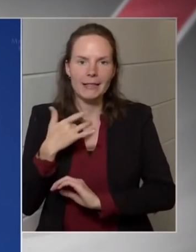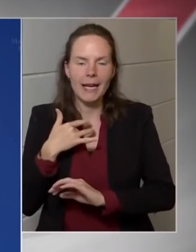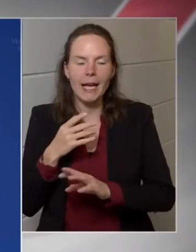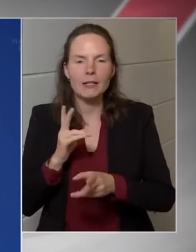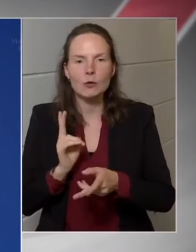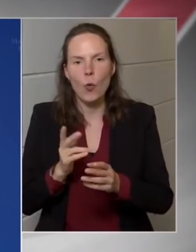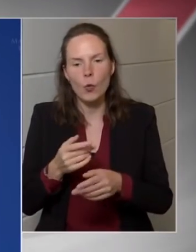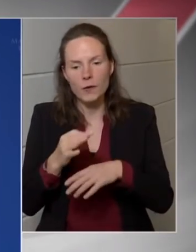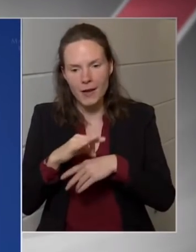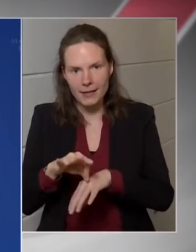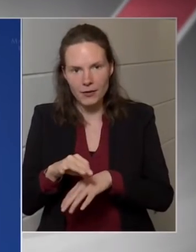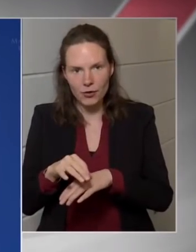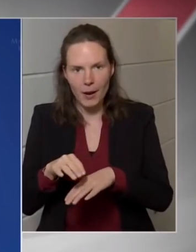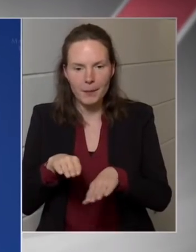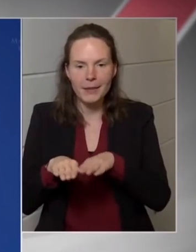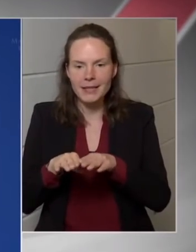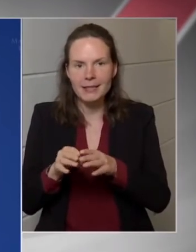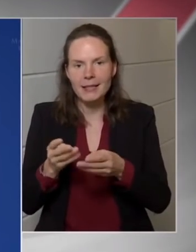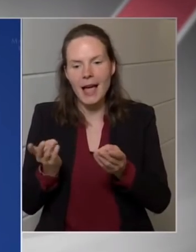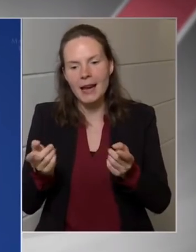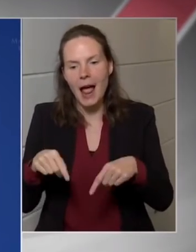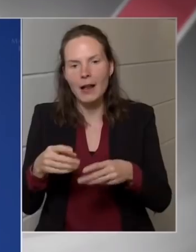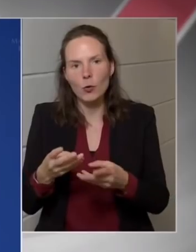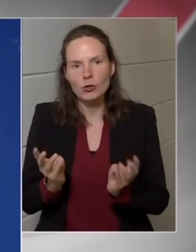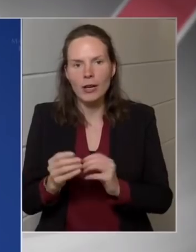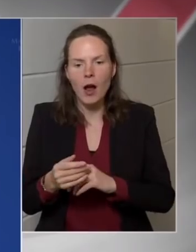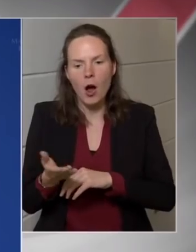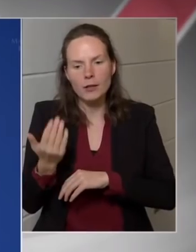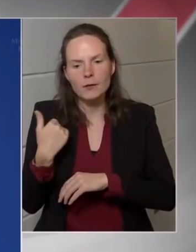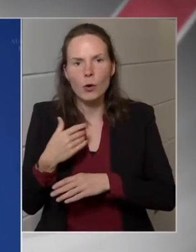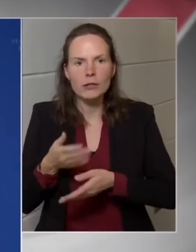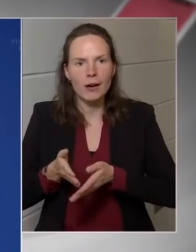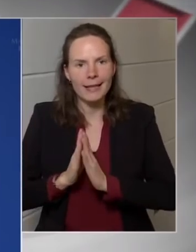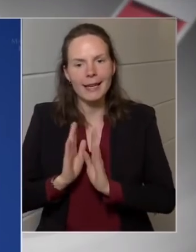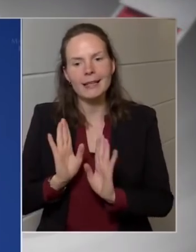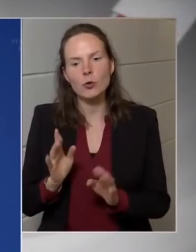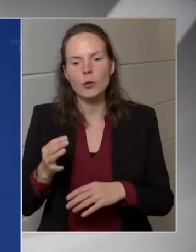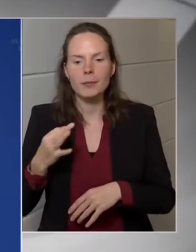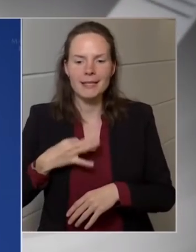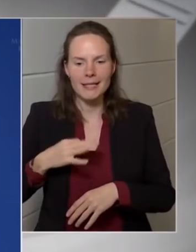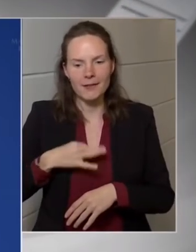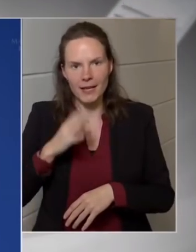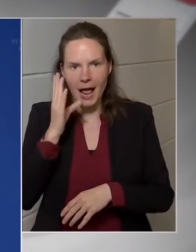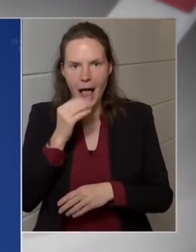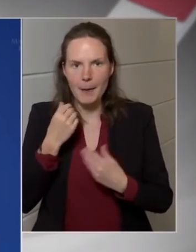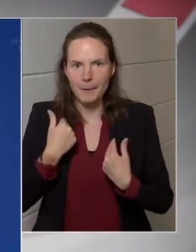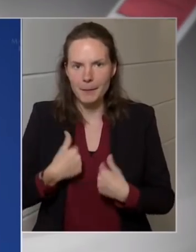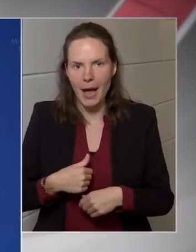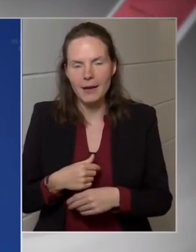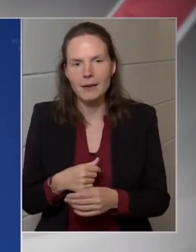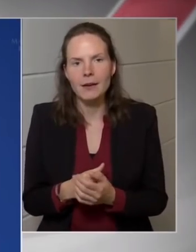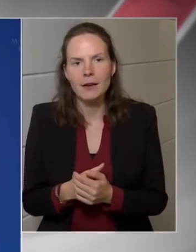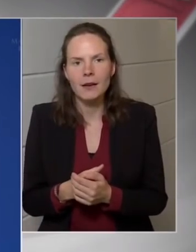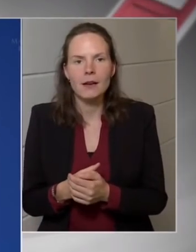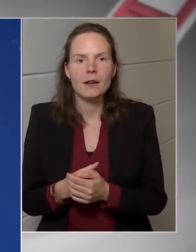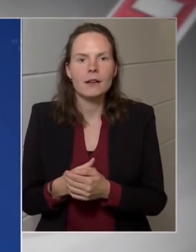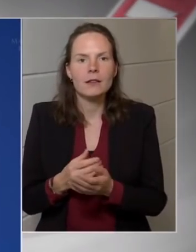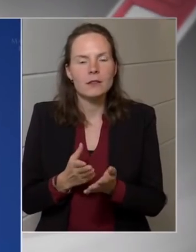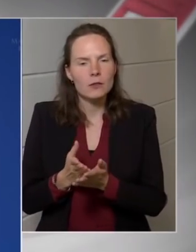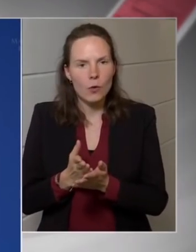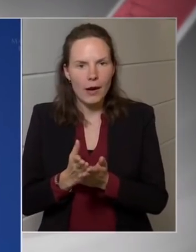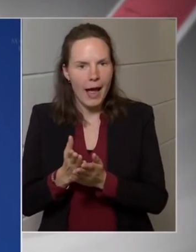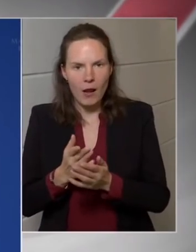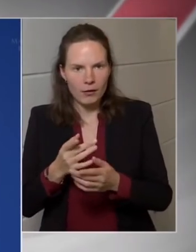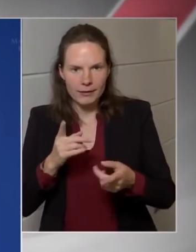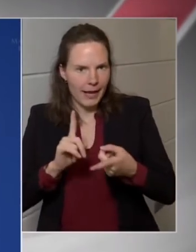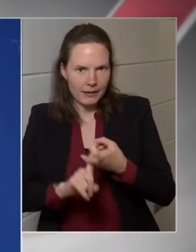hogy vezessem a miniszterelnökséget, akkor az volt a kérésem, hogy alapvetően civil emberként szolgálat ne tartozom hozzám. Az IH akkor került